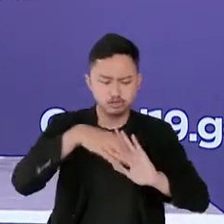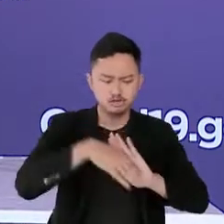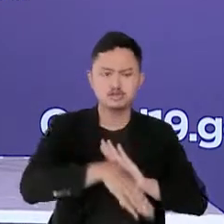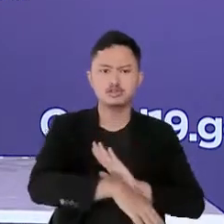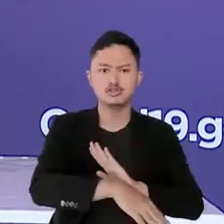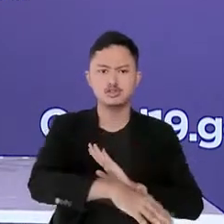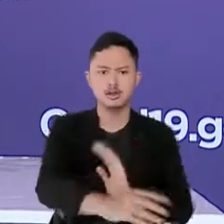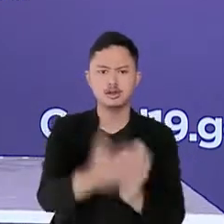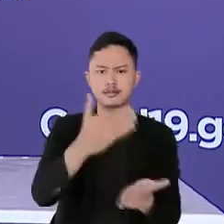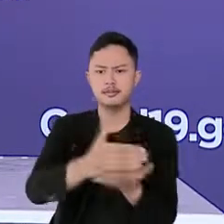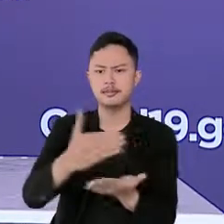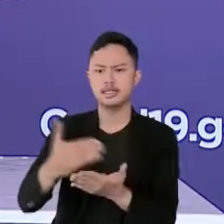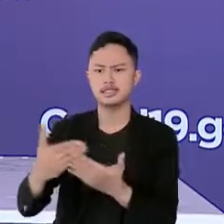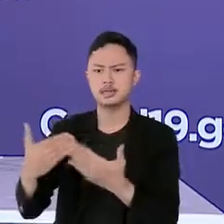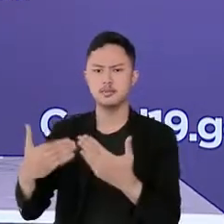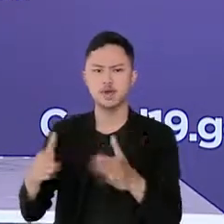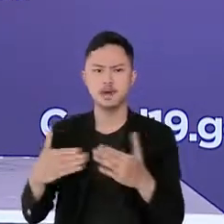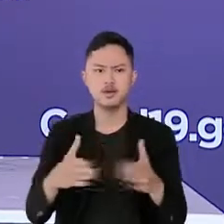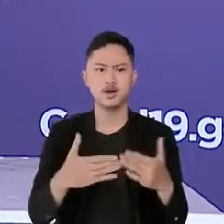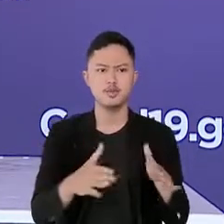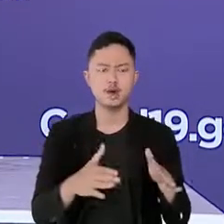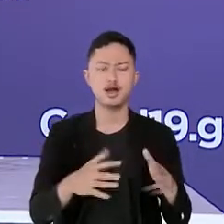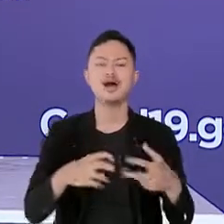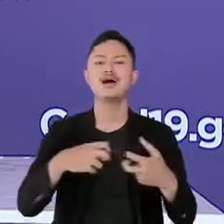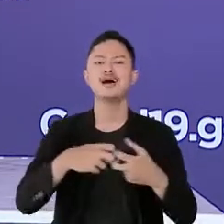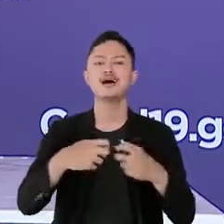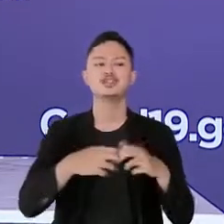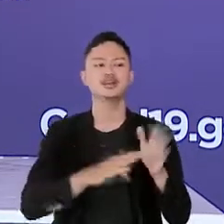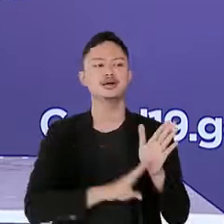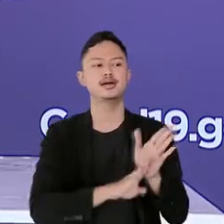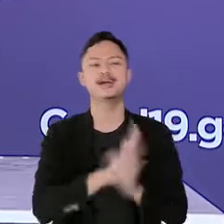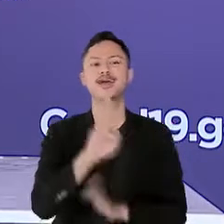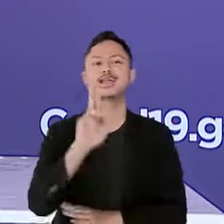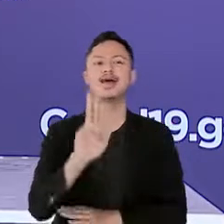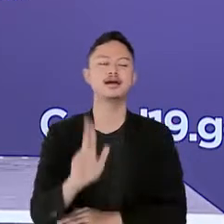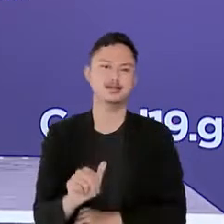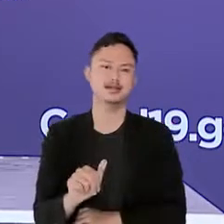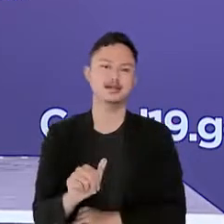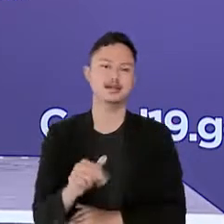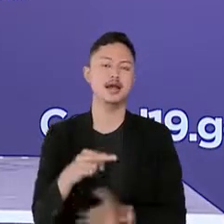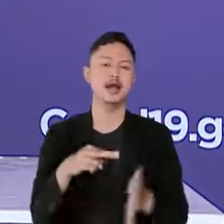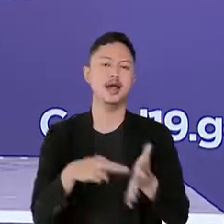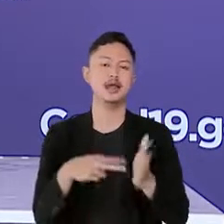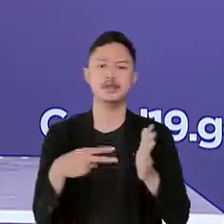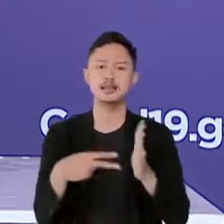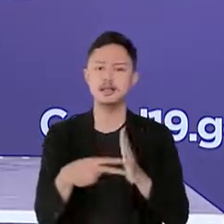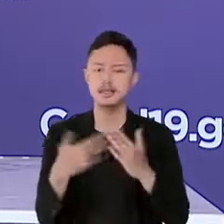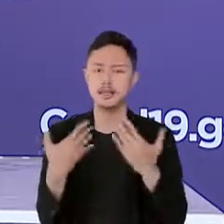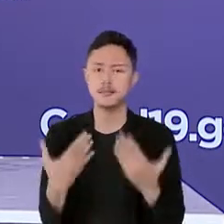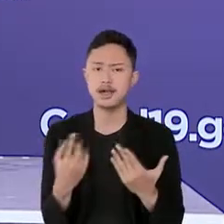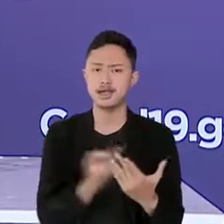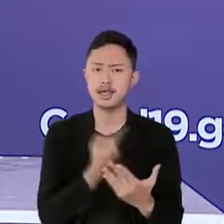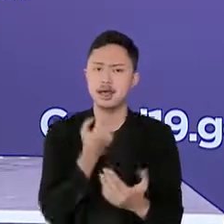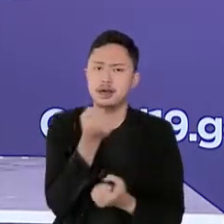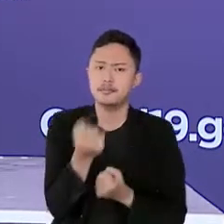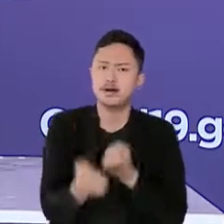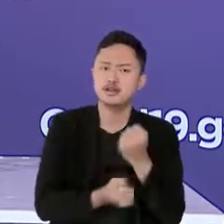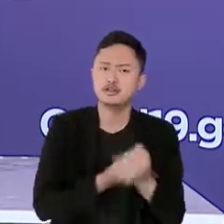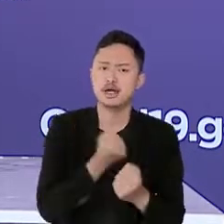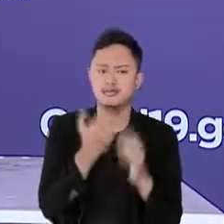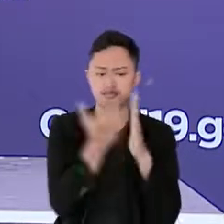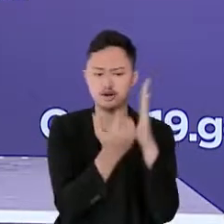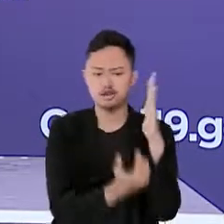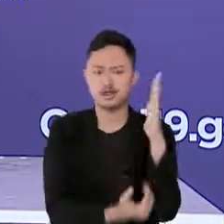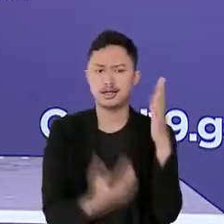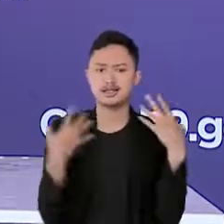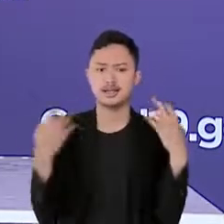pembatasan mulai dilonggarkan kasus akan meningkat perlahan hal ini menunjukkan bahwa upaya kita untuk menjaga protokol